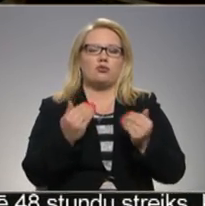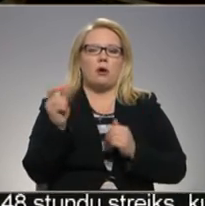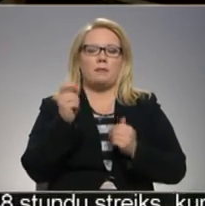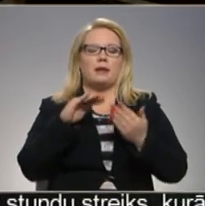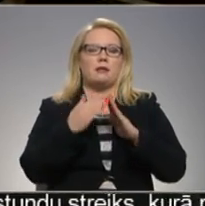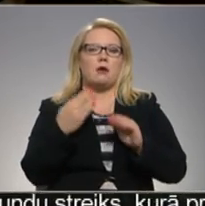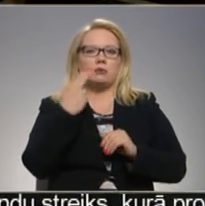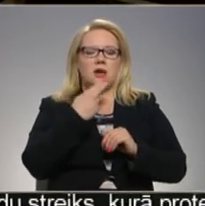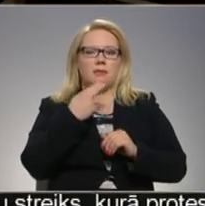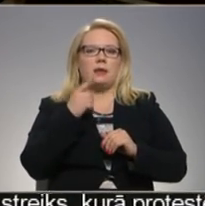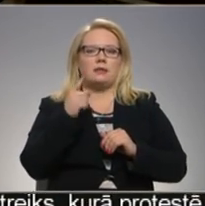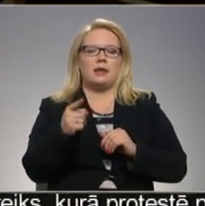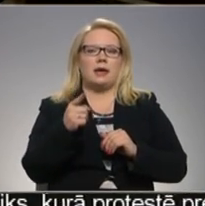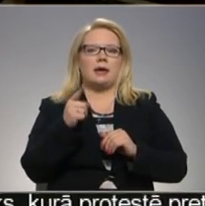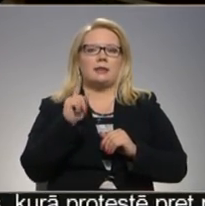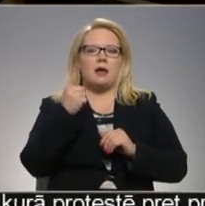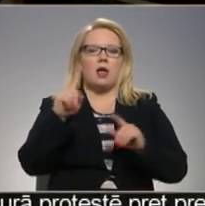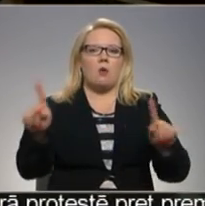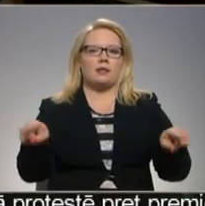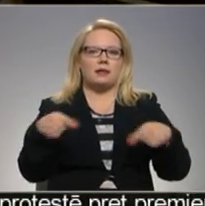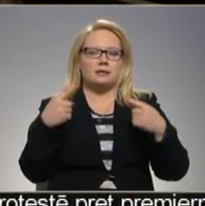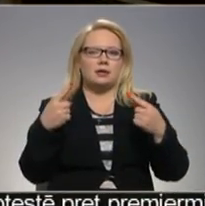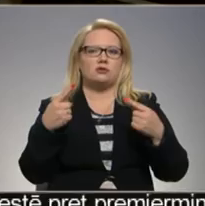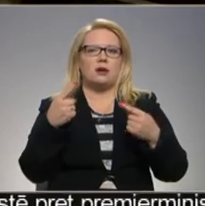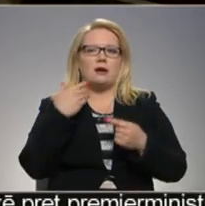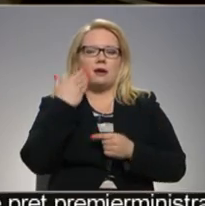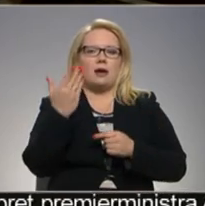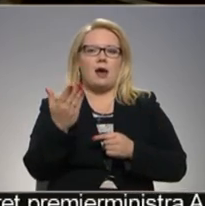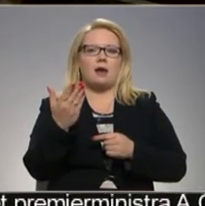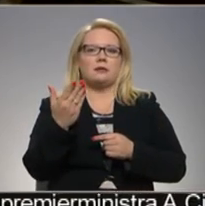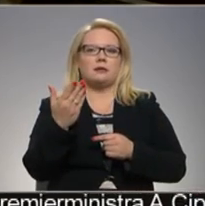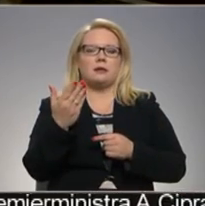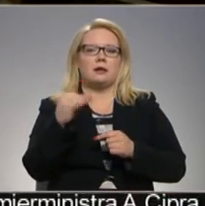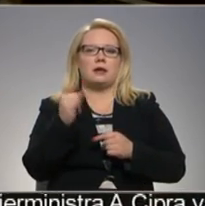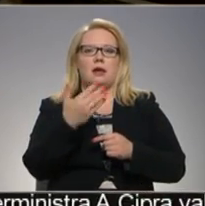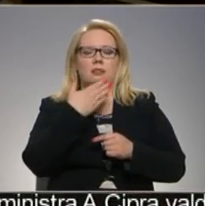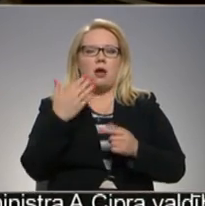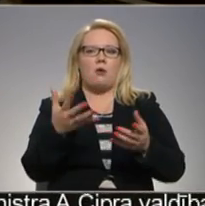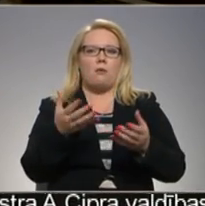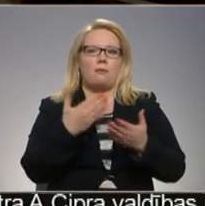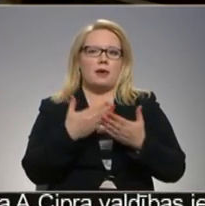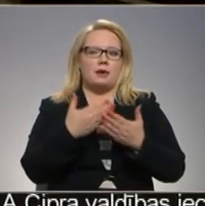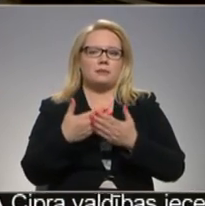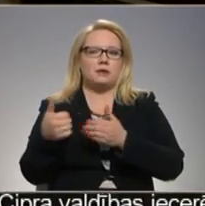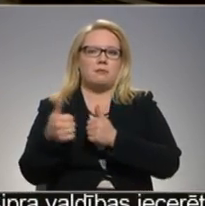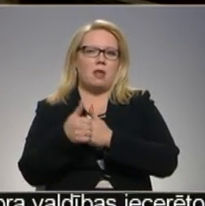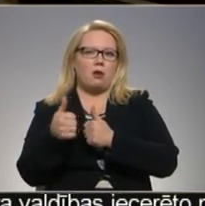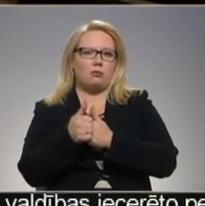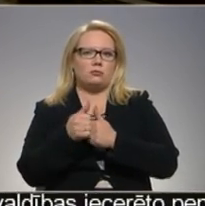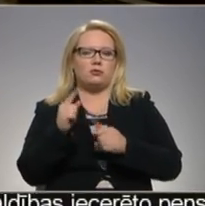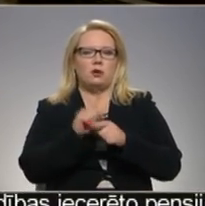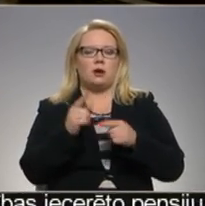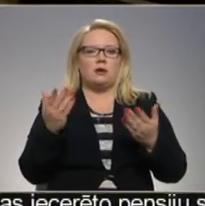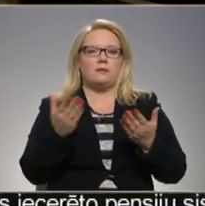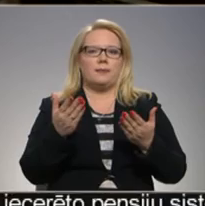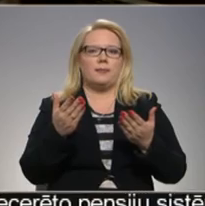laukas saimniecība ir tik tālu jau attīstījusies, ka ja nav pieņemsim blakus nozeres, ir tikai tīrie